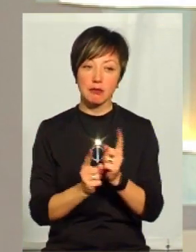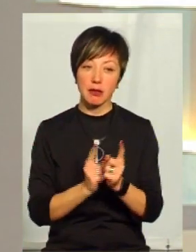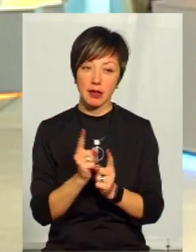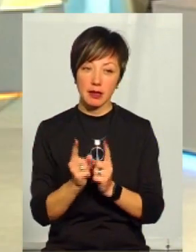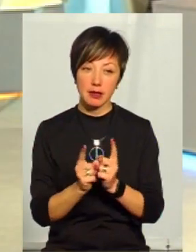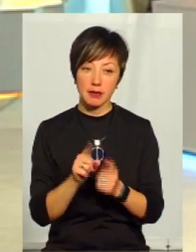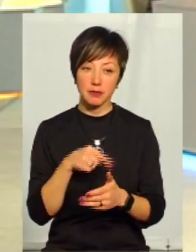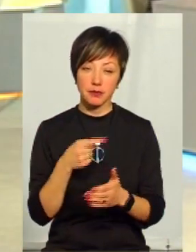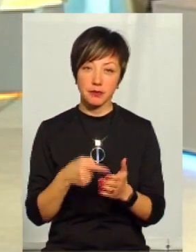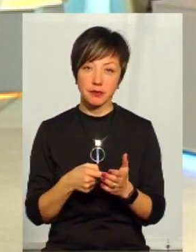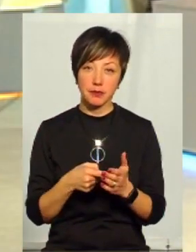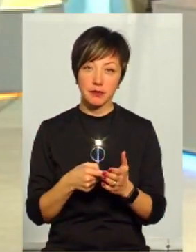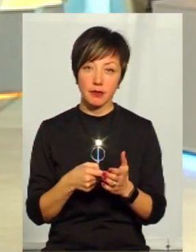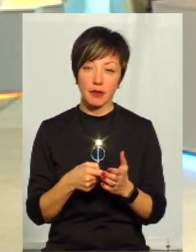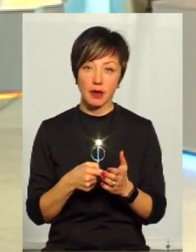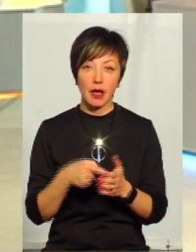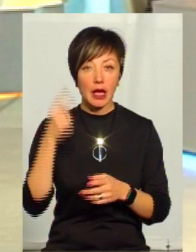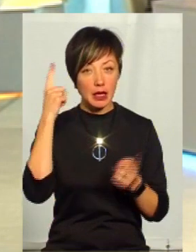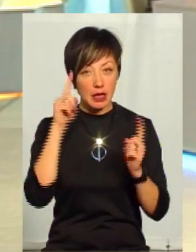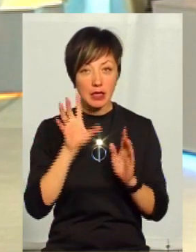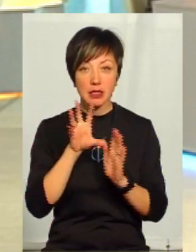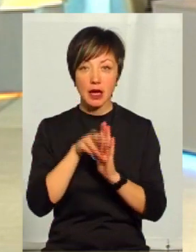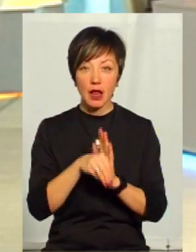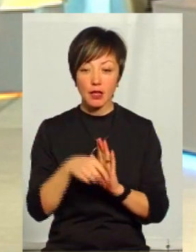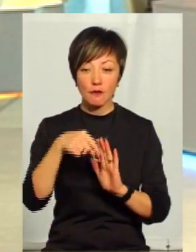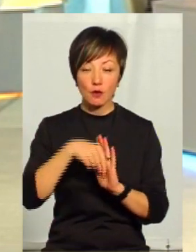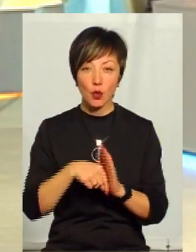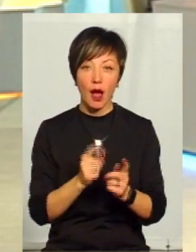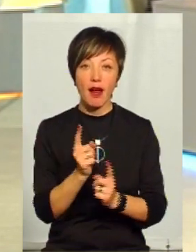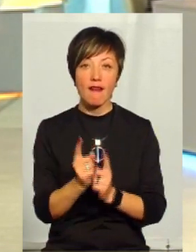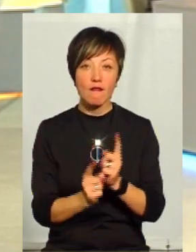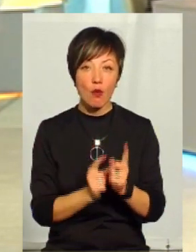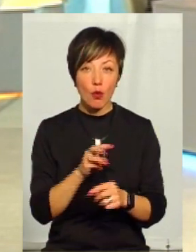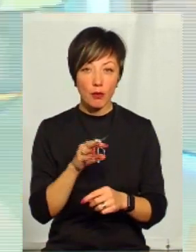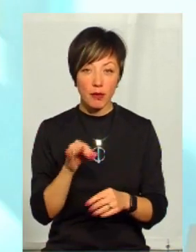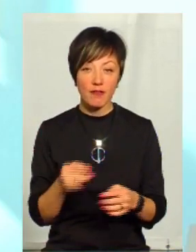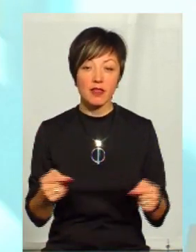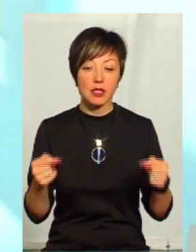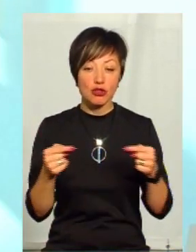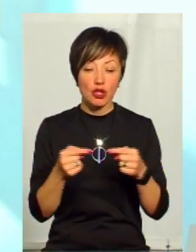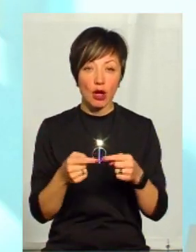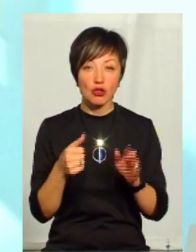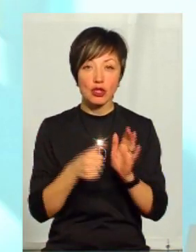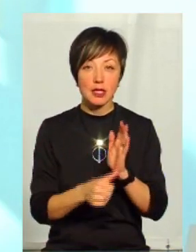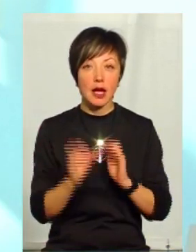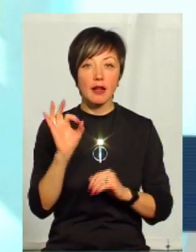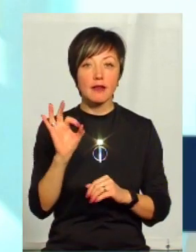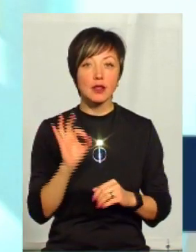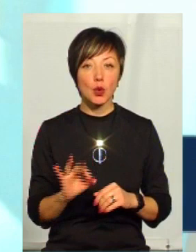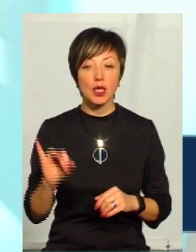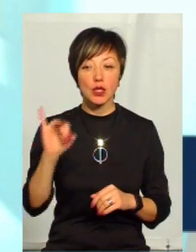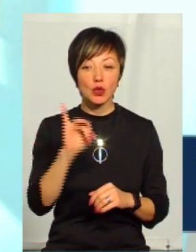якось? Значку, ідея, яка закладена в суті реформи, визначає 60%